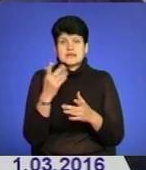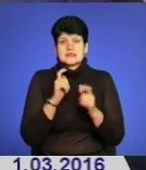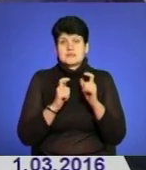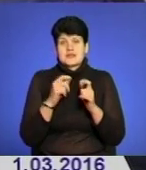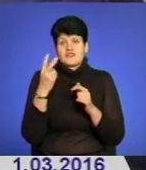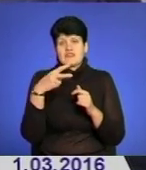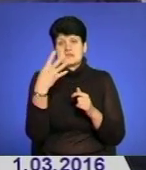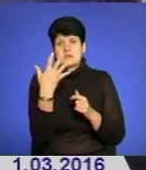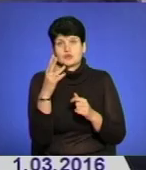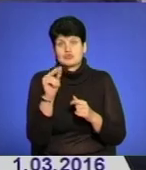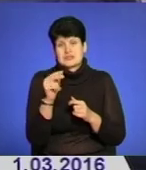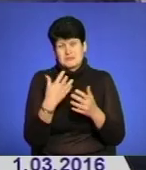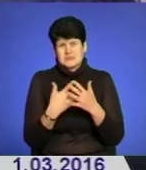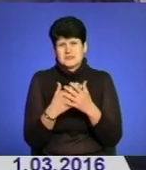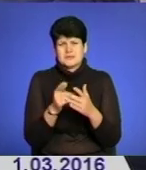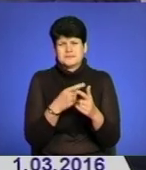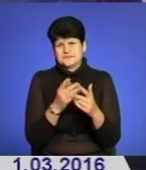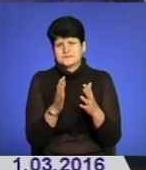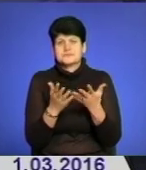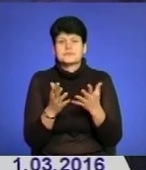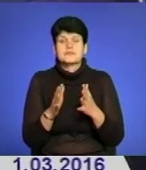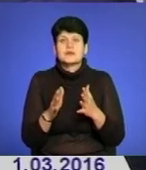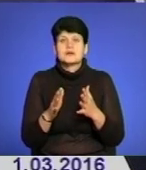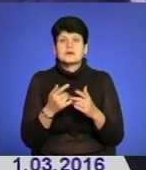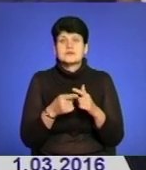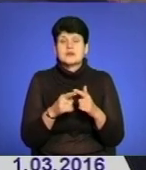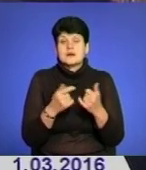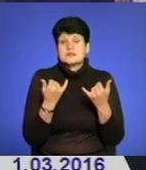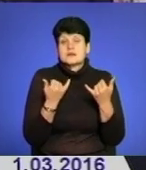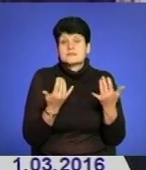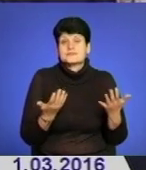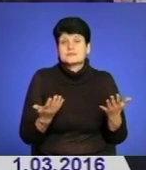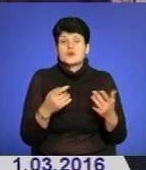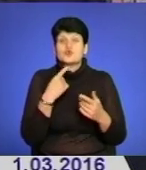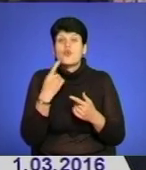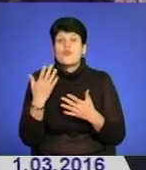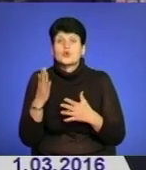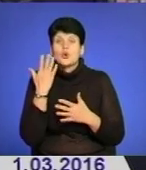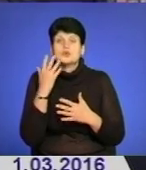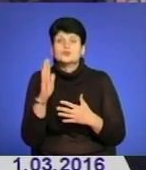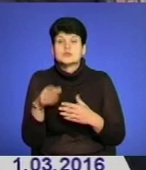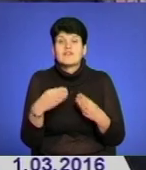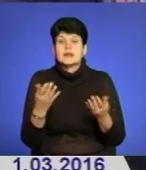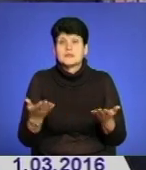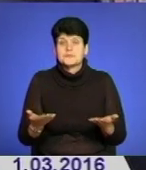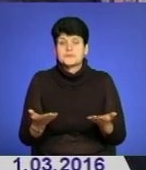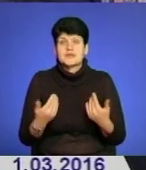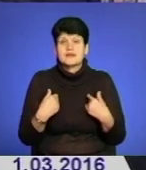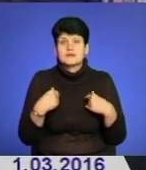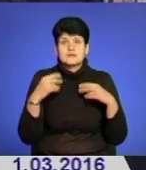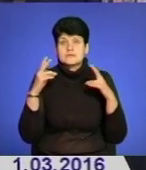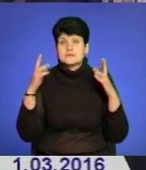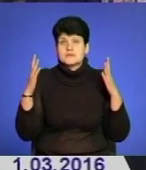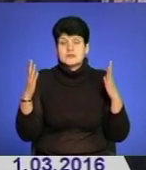числа, в районі цих числів, але зараз… І що говорять, куди вони віддавати? Ну не знаю.